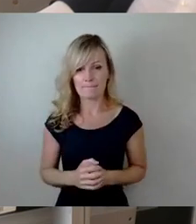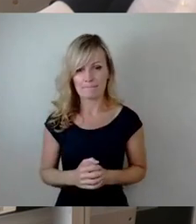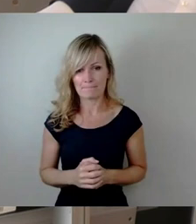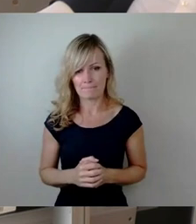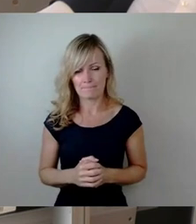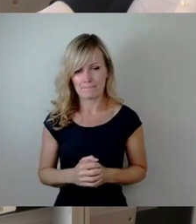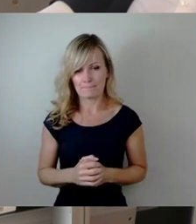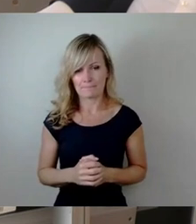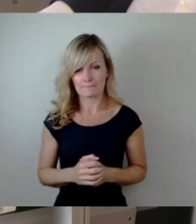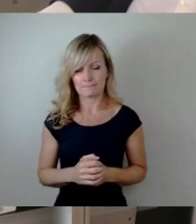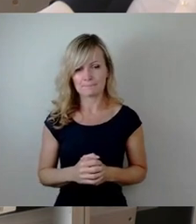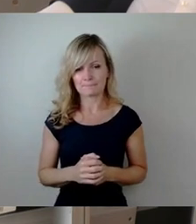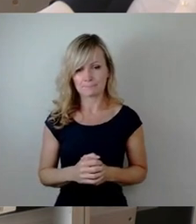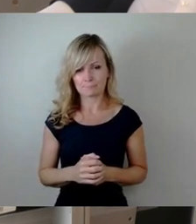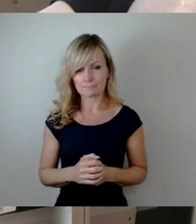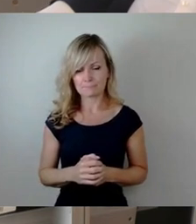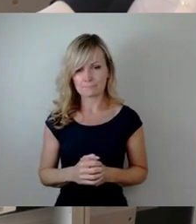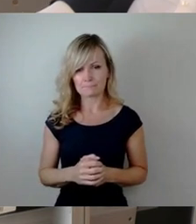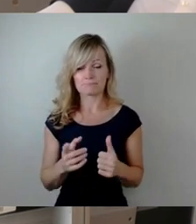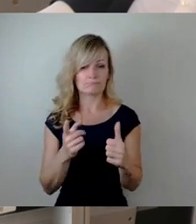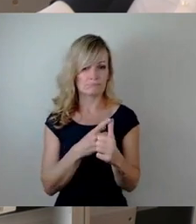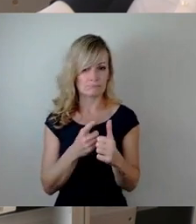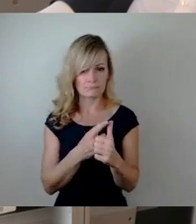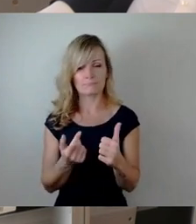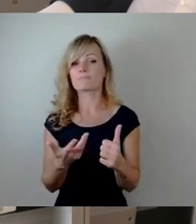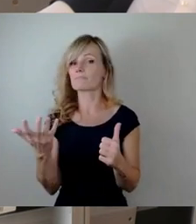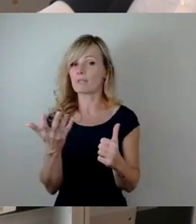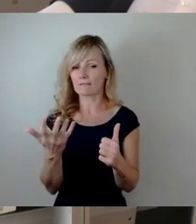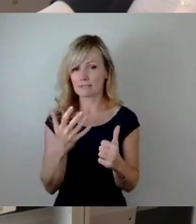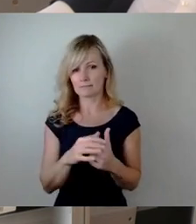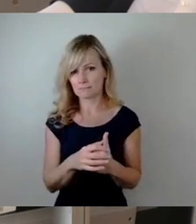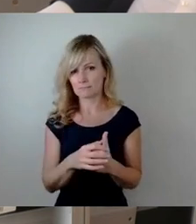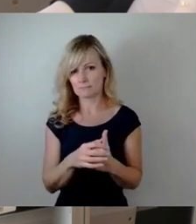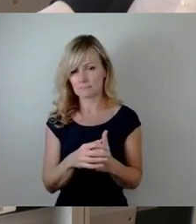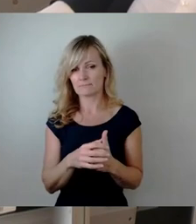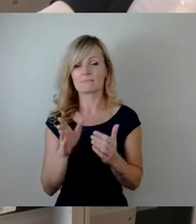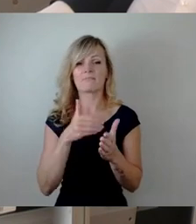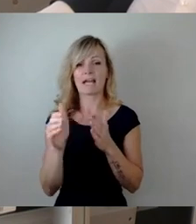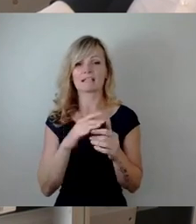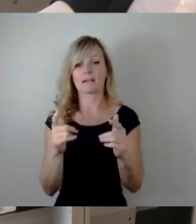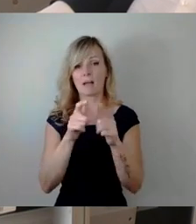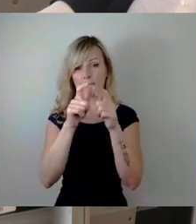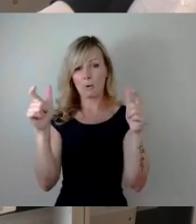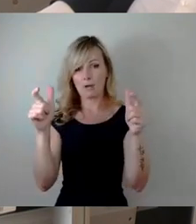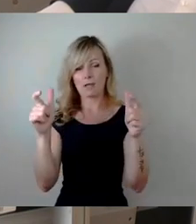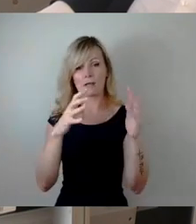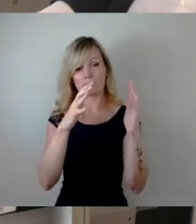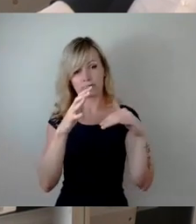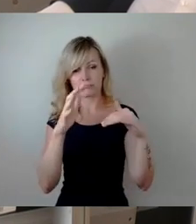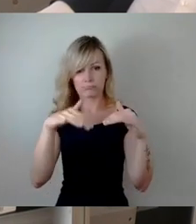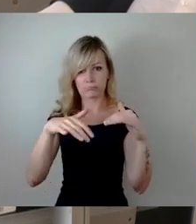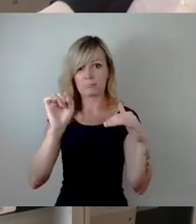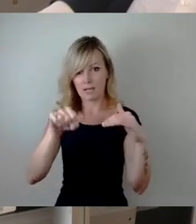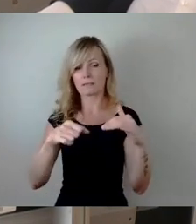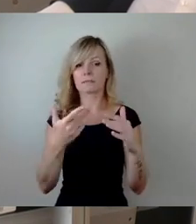Zum einen könnten sich weitere Brückenteile lösen und in den Fluss stürzen, zum anderen verändern schon die